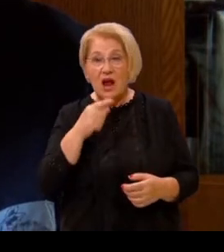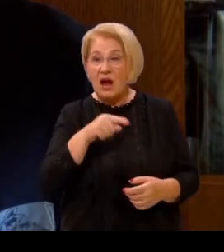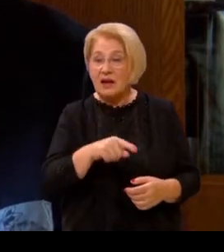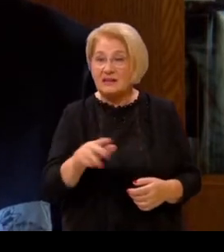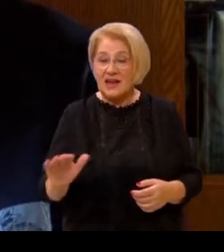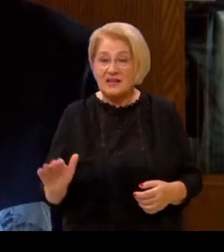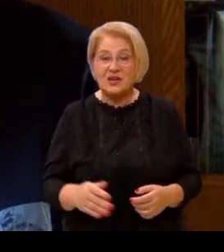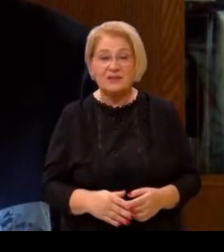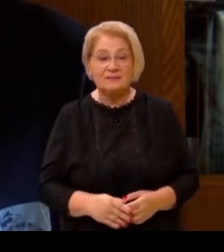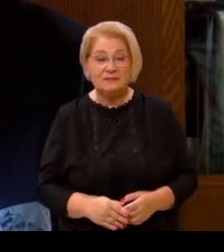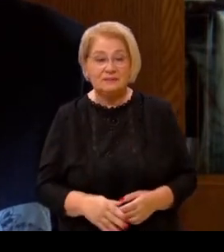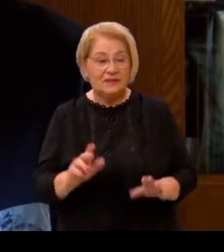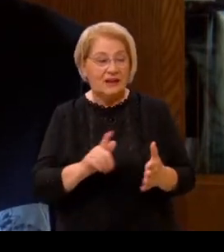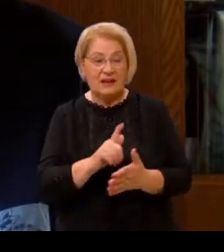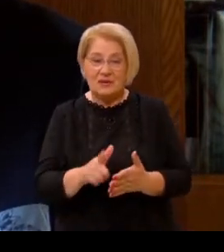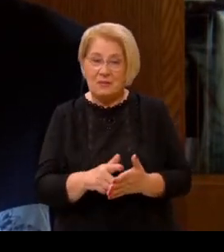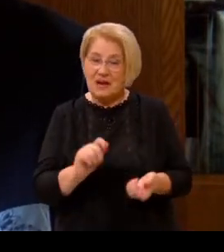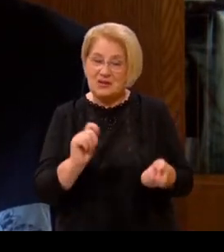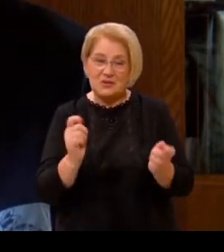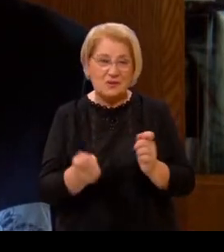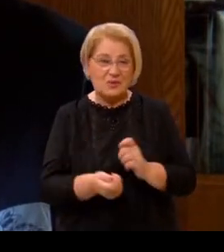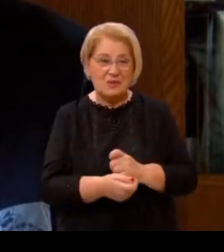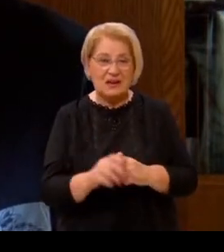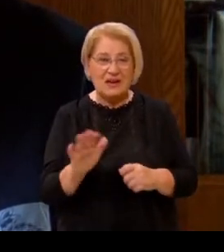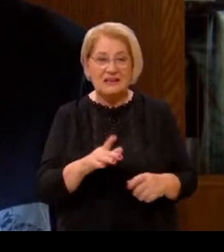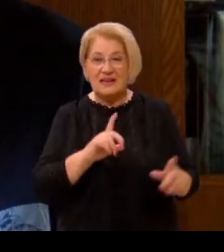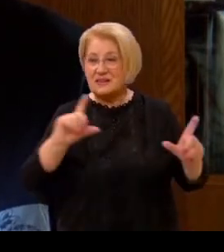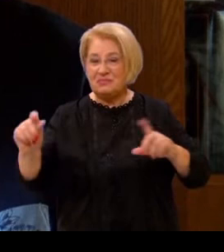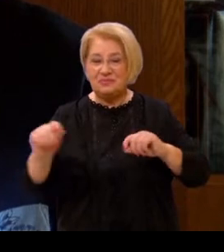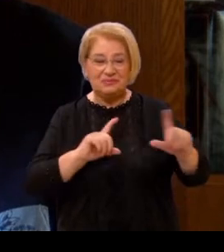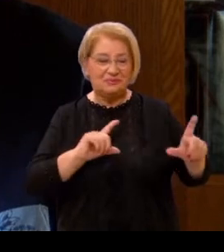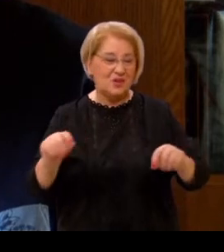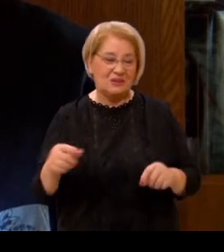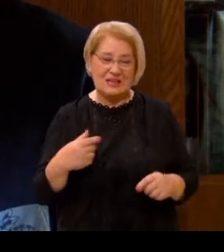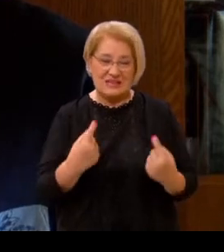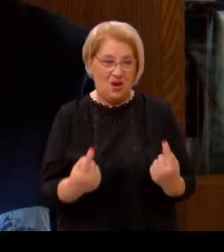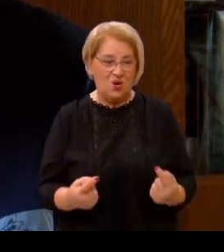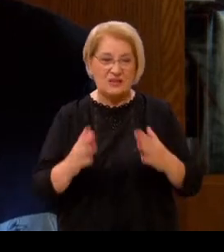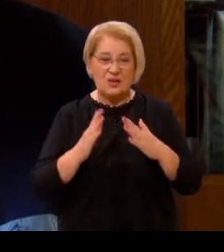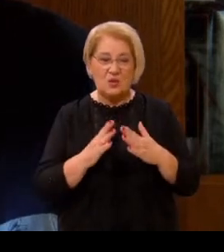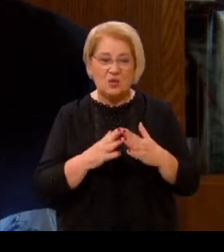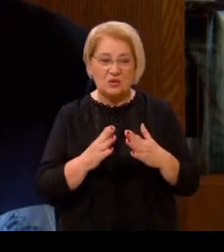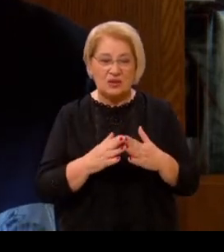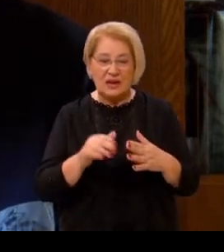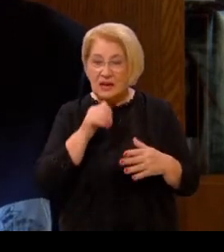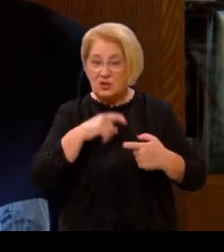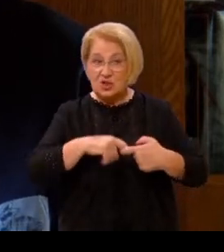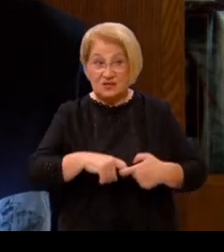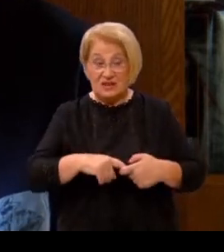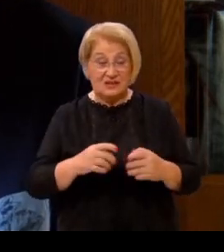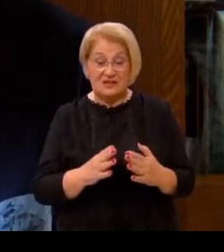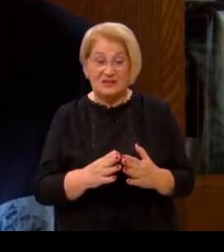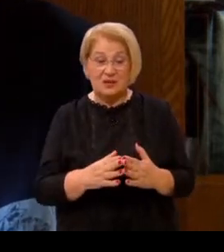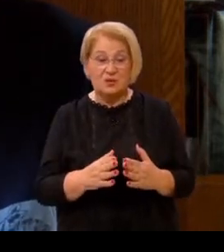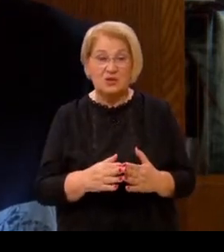itd. Ali vremena su se promijenila, djeca su otišla za poslom, ne možeš ih vezati za kuću,